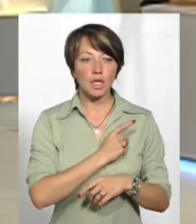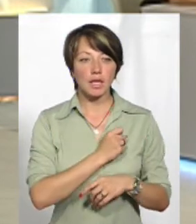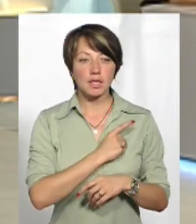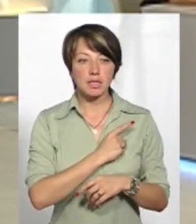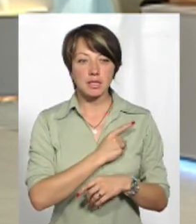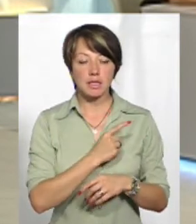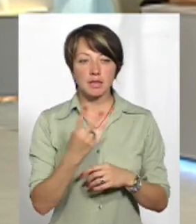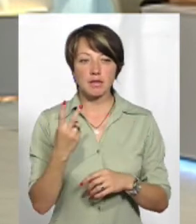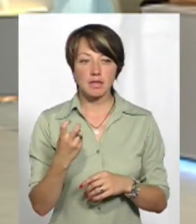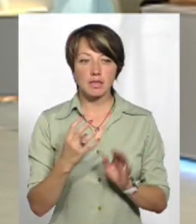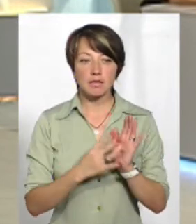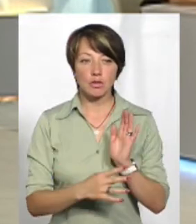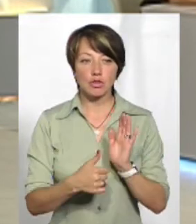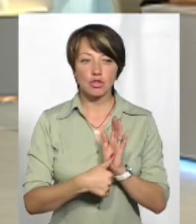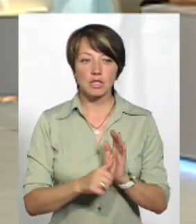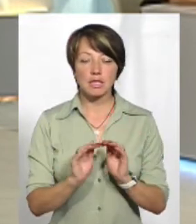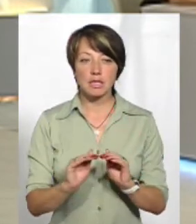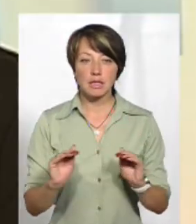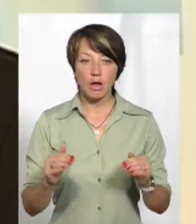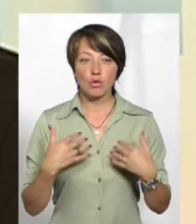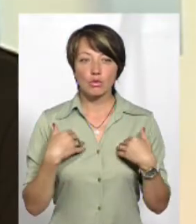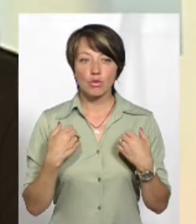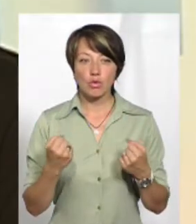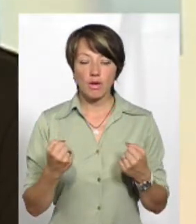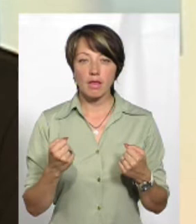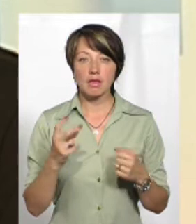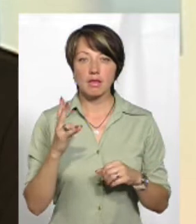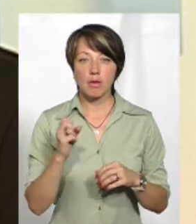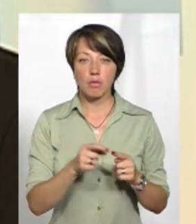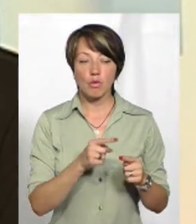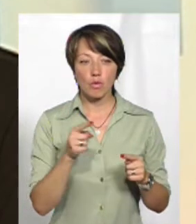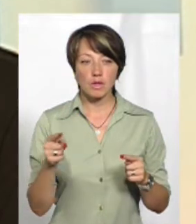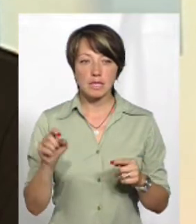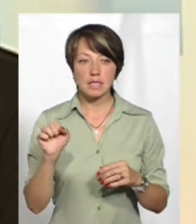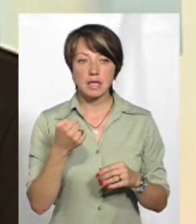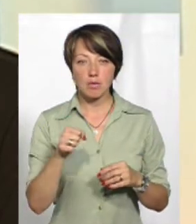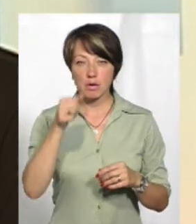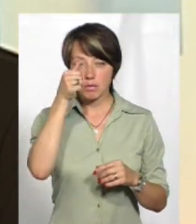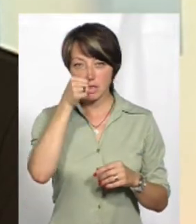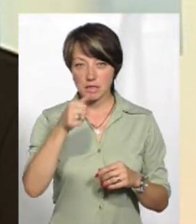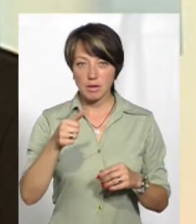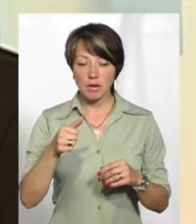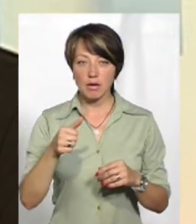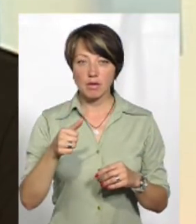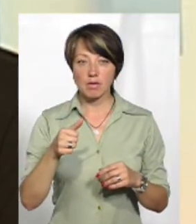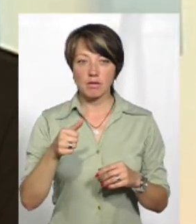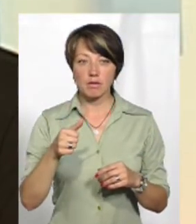296 дітей, які оздоровилися напротязі серпня місяця в